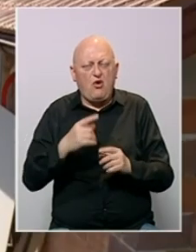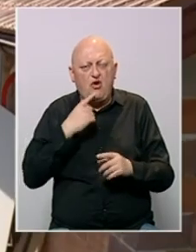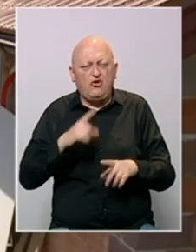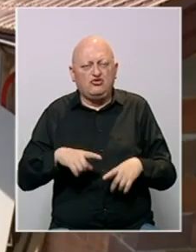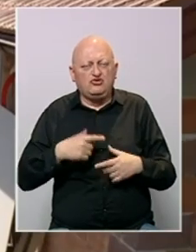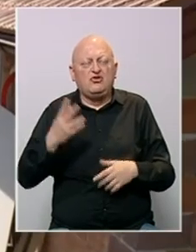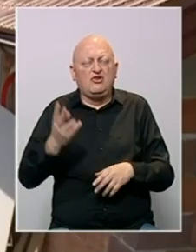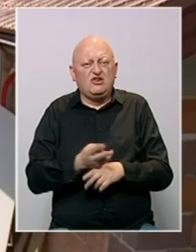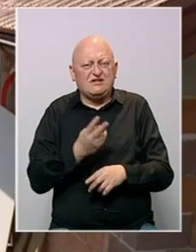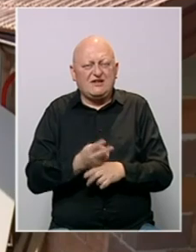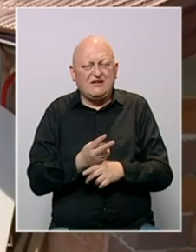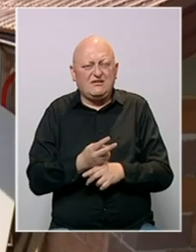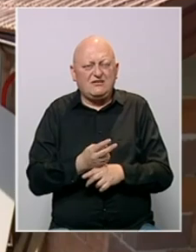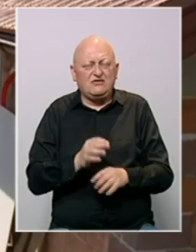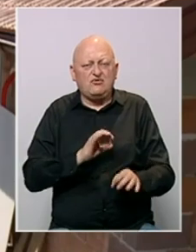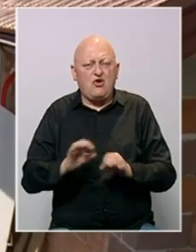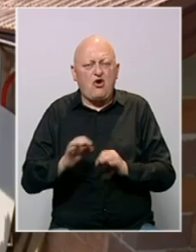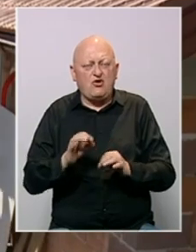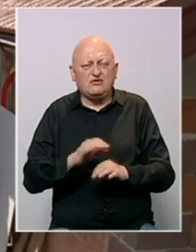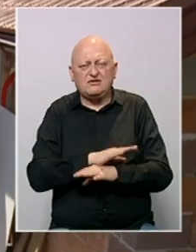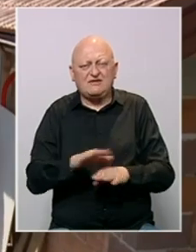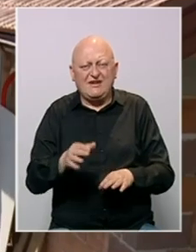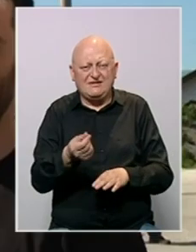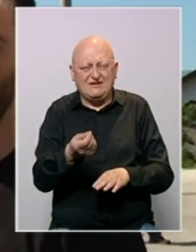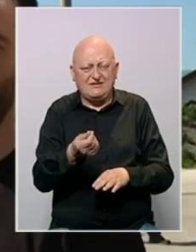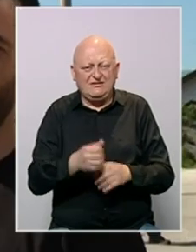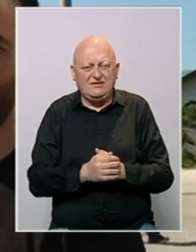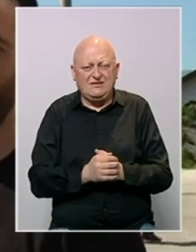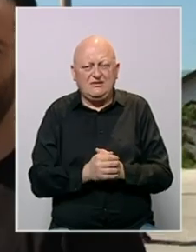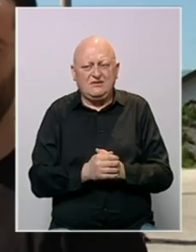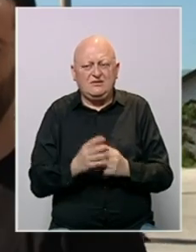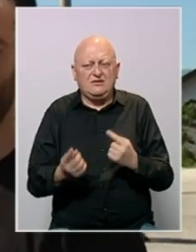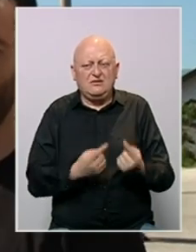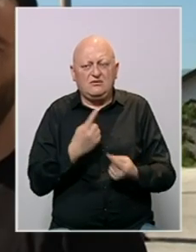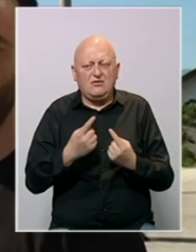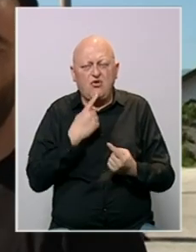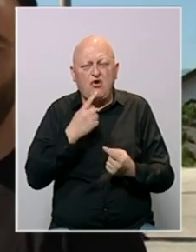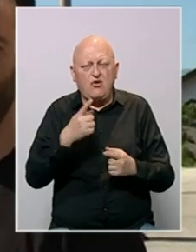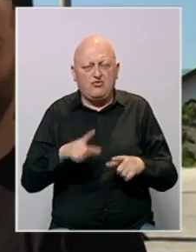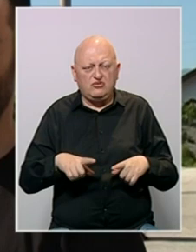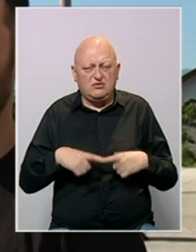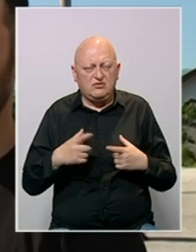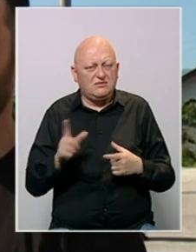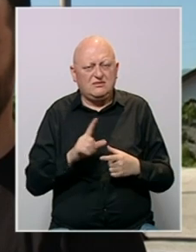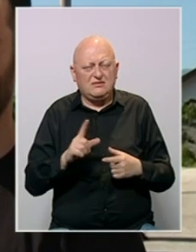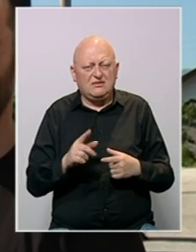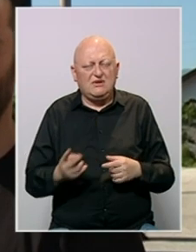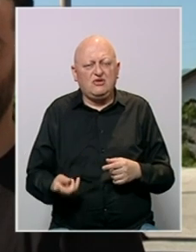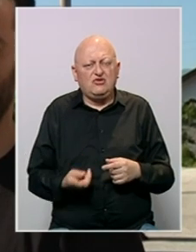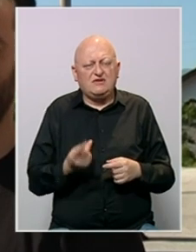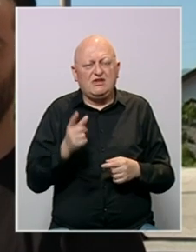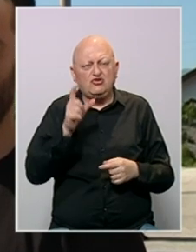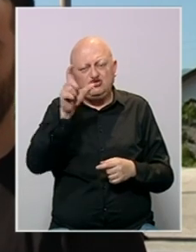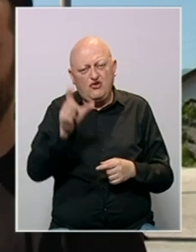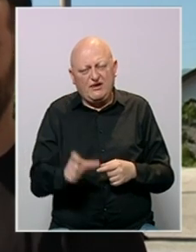žive i rade u inostranstvu, osigurana su gotovo sva sredstva. Stanje kojem je on živeo nije bilo dostanostno jednog